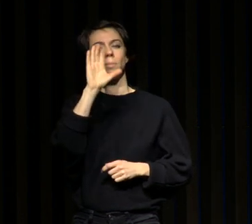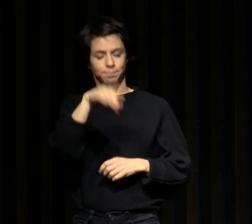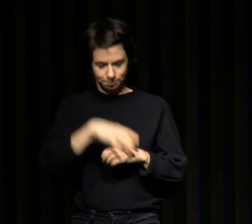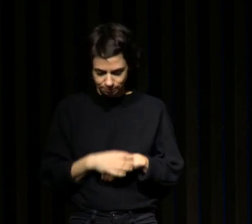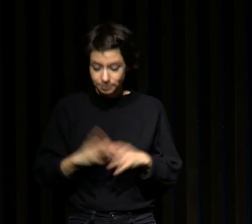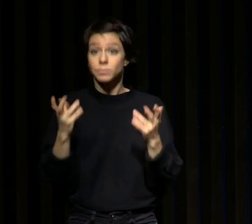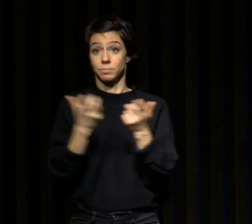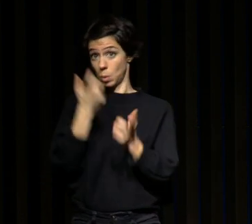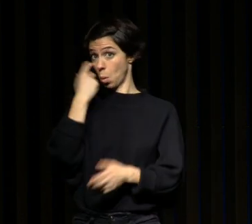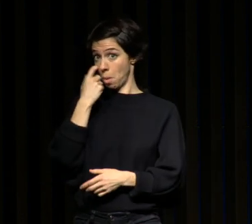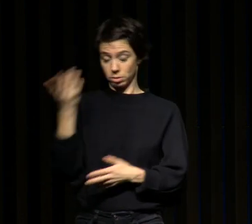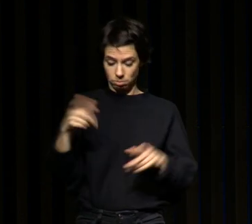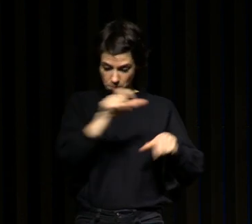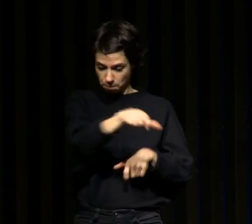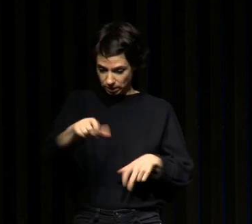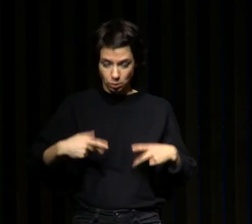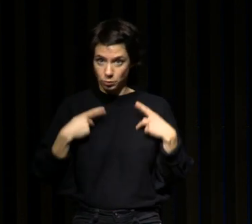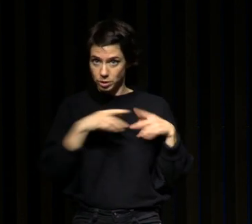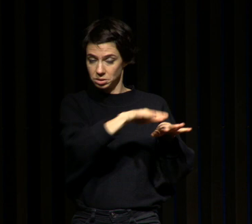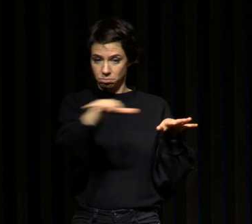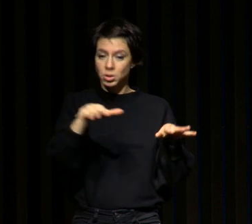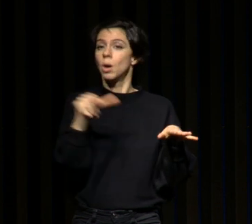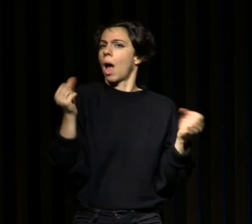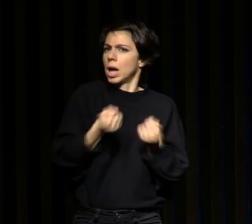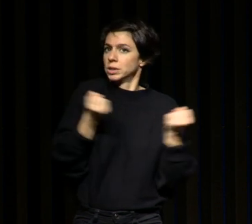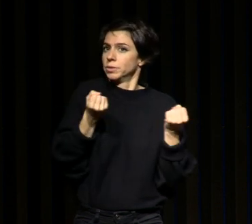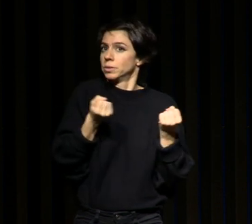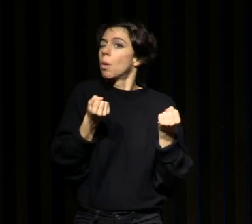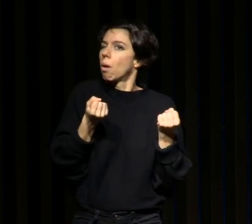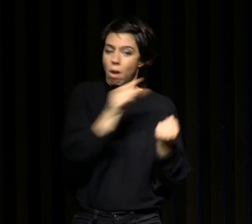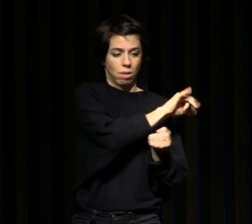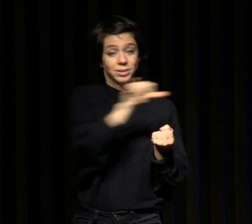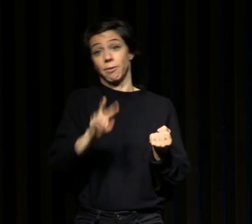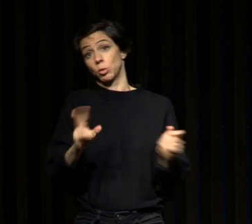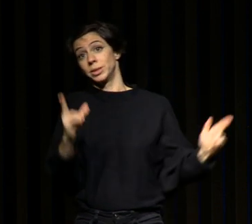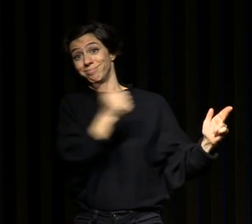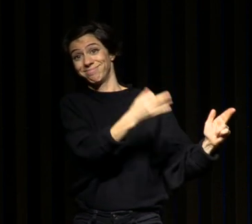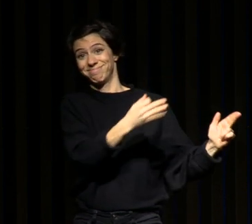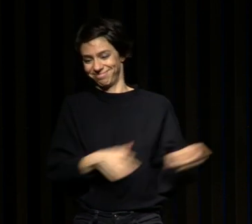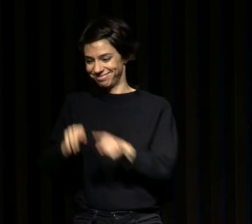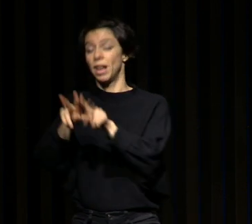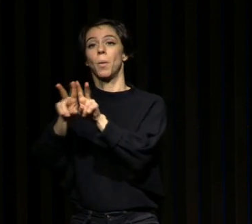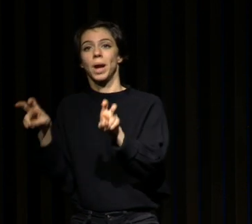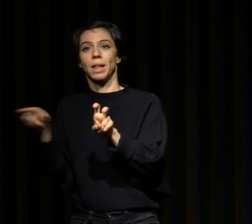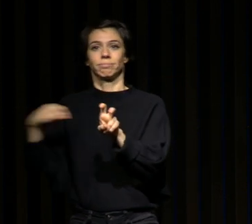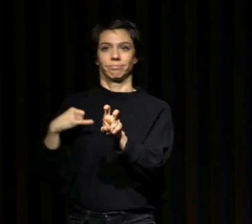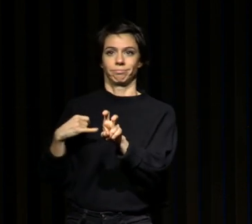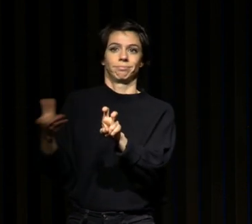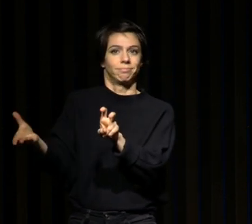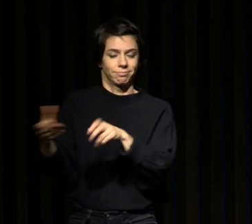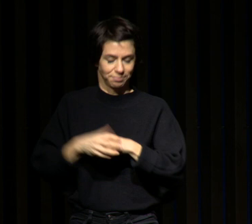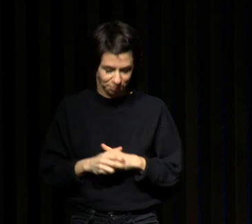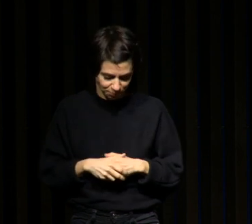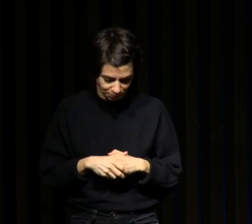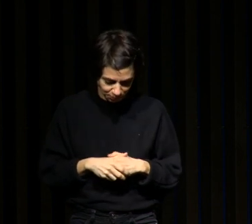il y a des périodes d'activité qui sont plutôt centrées autour de la semaine et il y des périodes de loisirs qui sont plutôt centrées autour du week-end on a